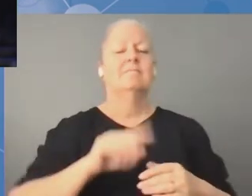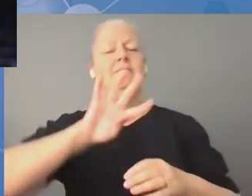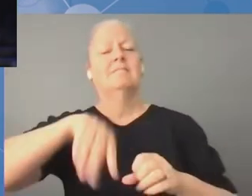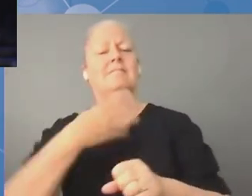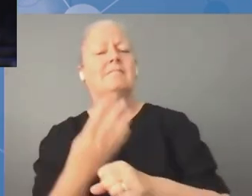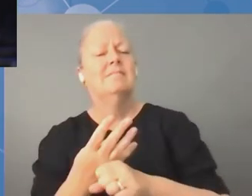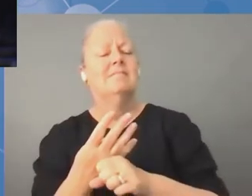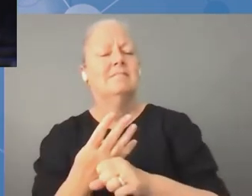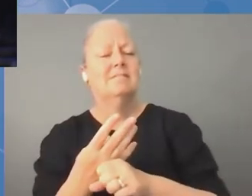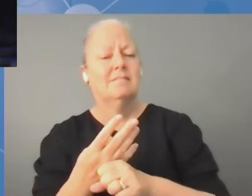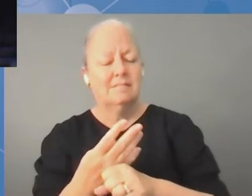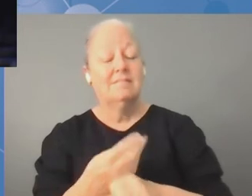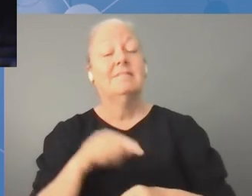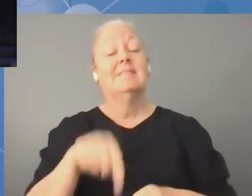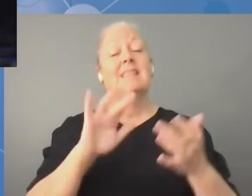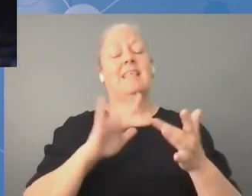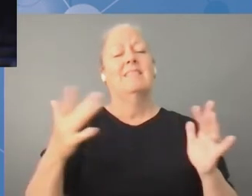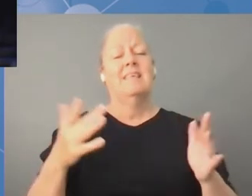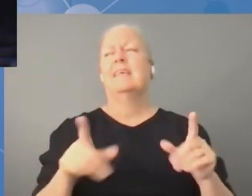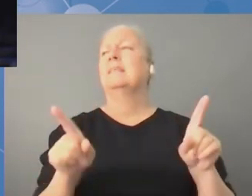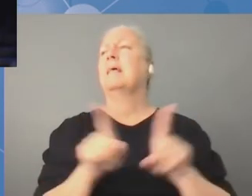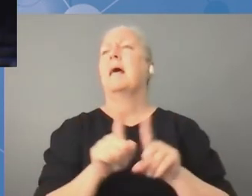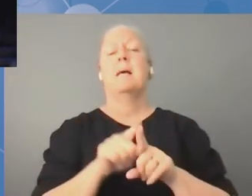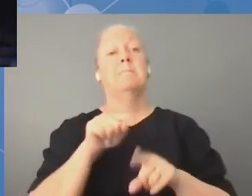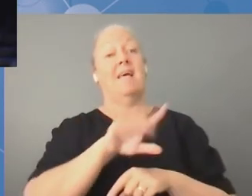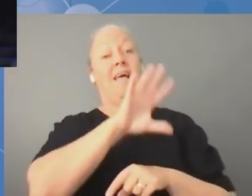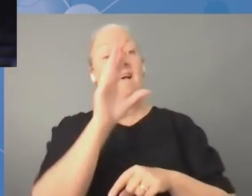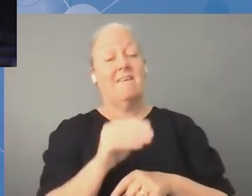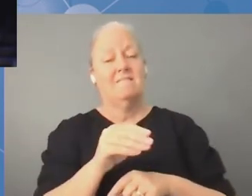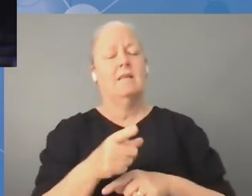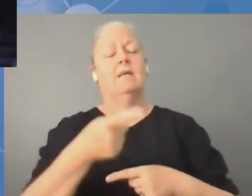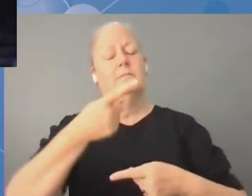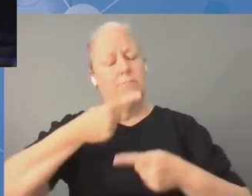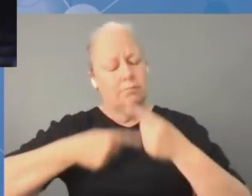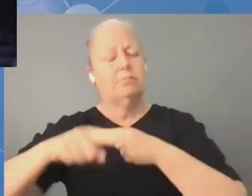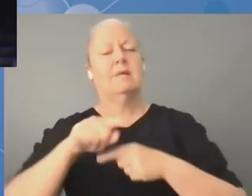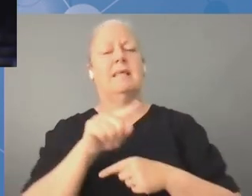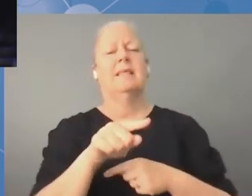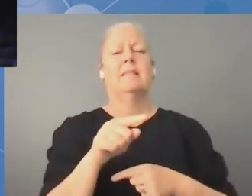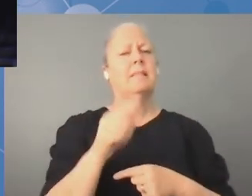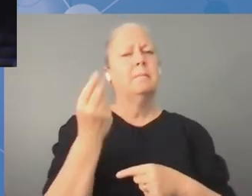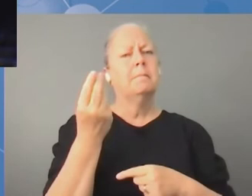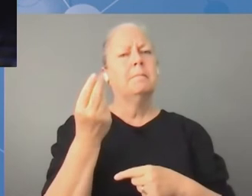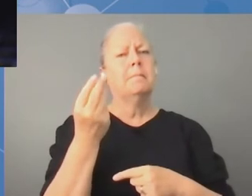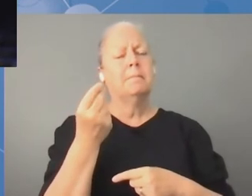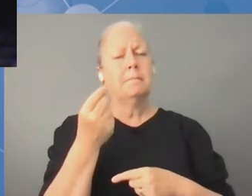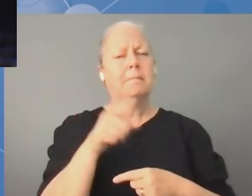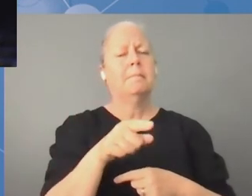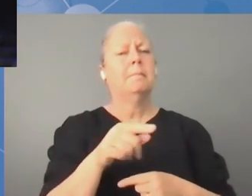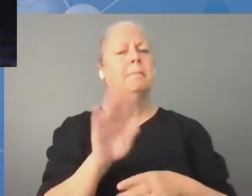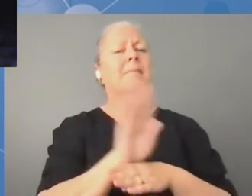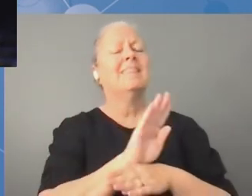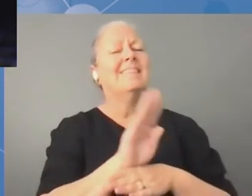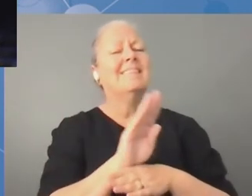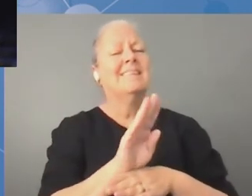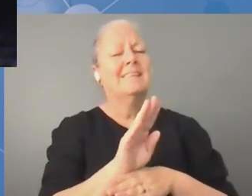możemy zapewnić tutaj równowagę? W Afryce internet stał się można powiedzieć biznesem. Co możemy